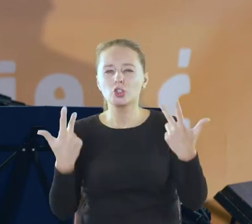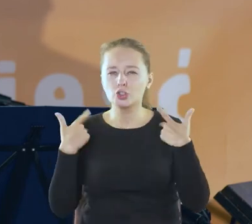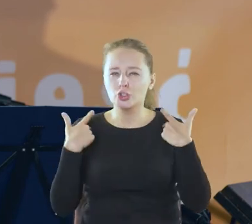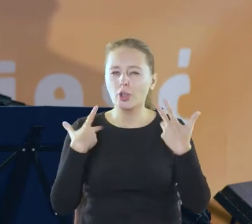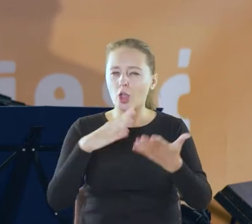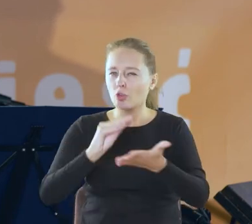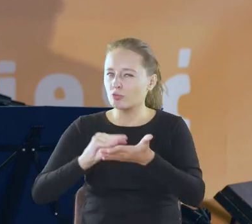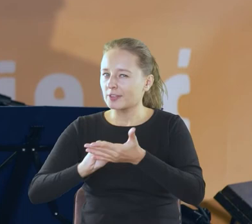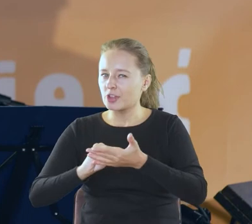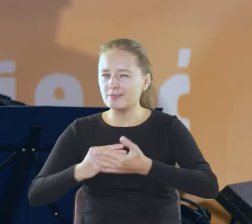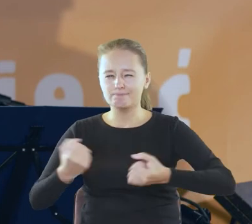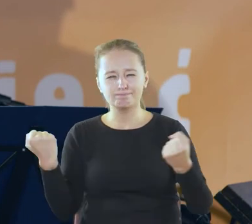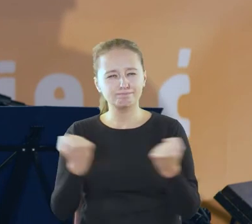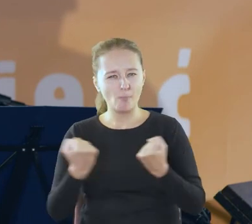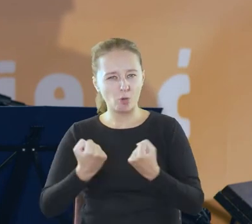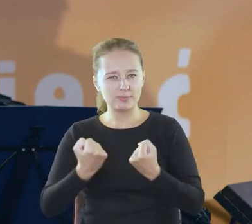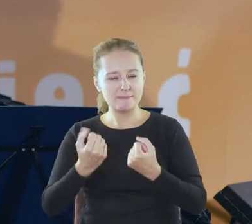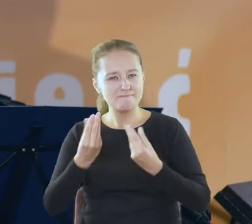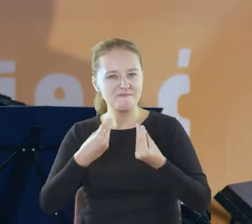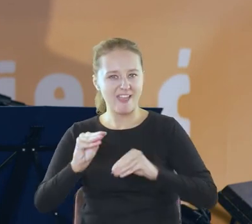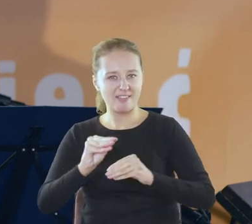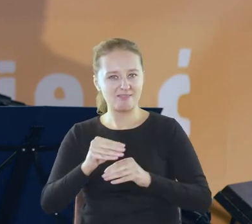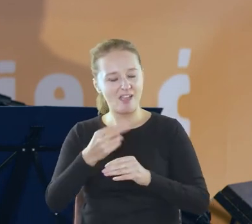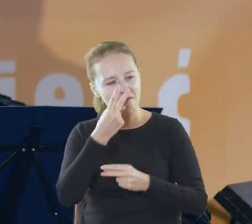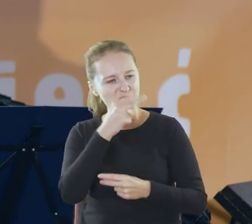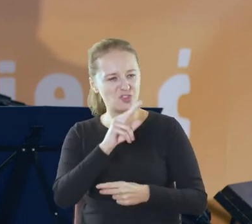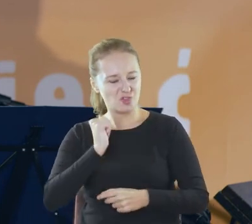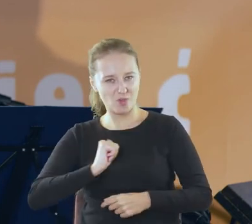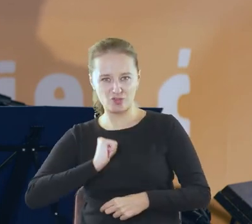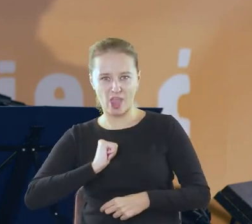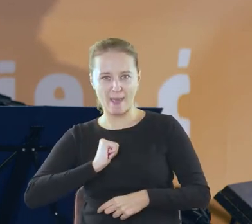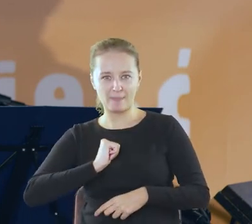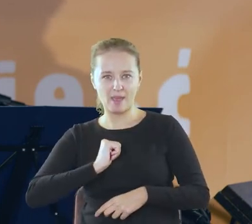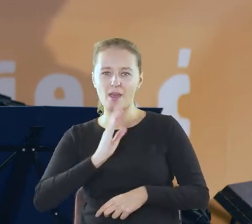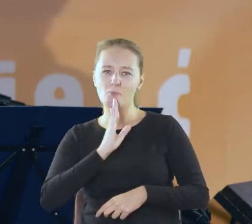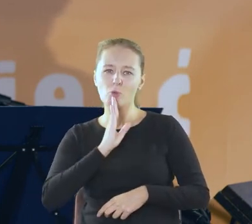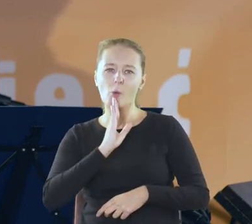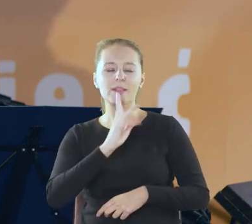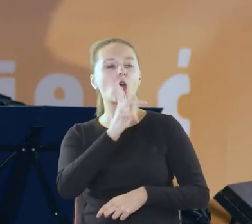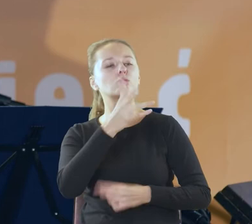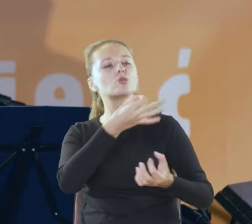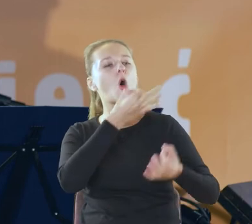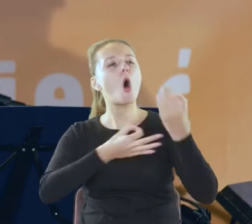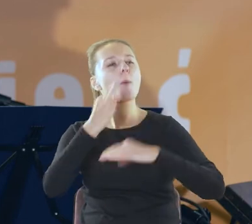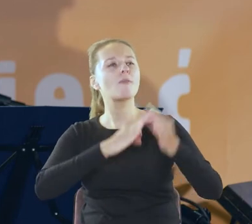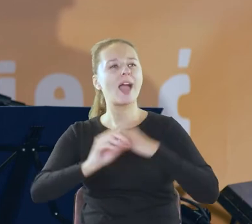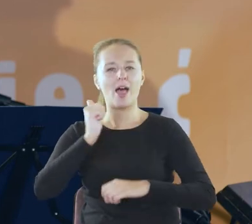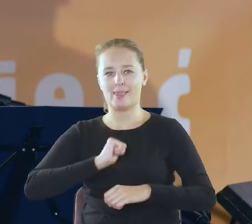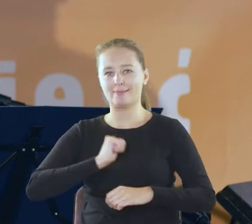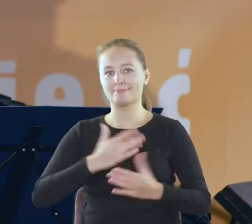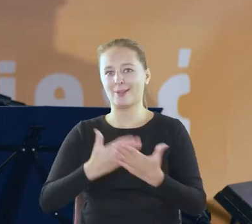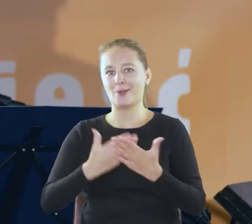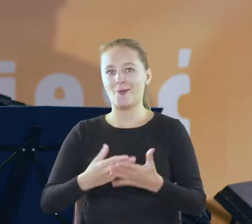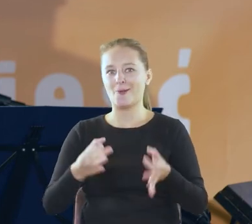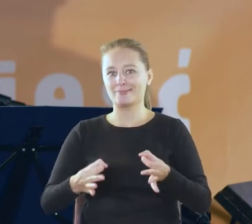zagęszczone mocniejsze widzimy tam siebie jakby ktoś nas opowiadał no to my teraz